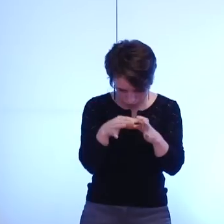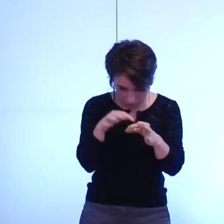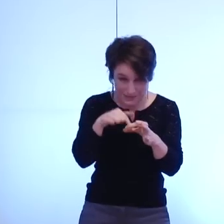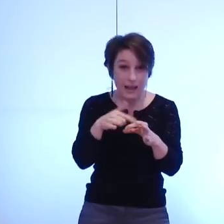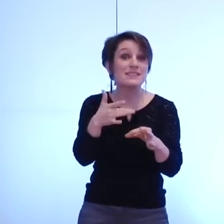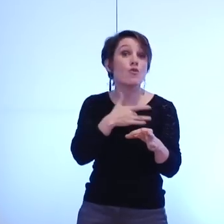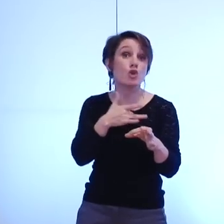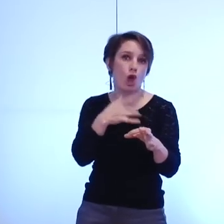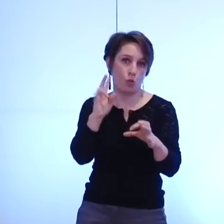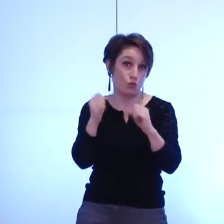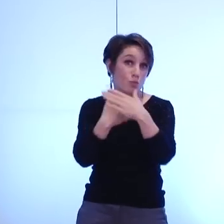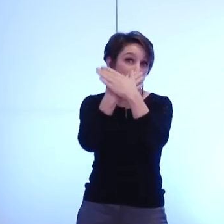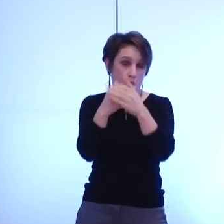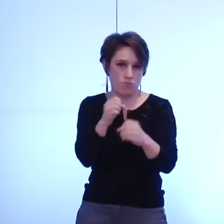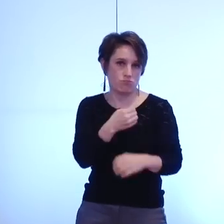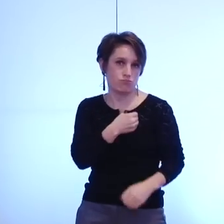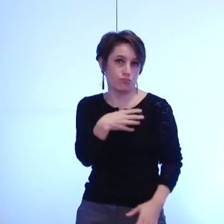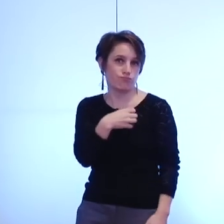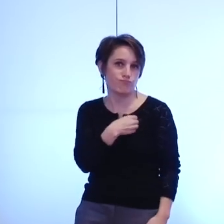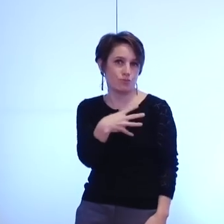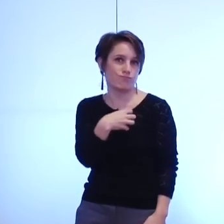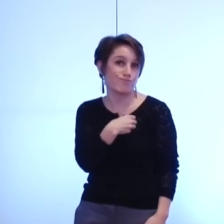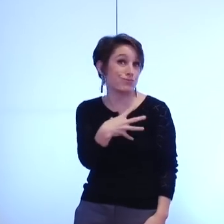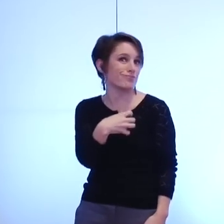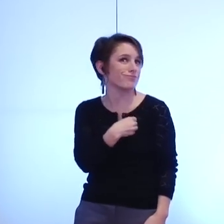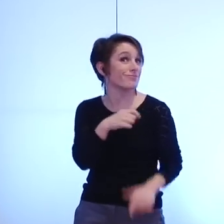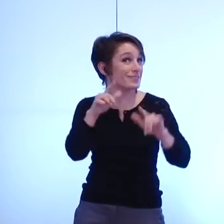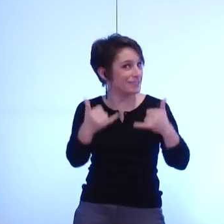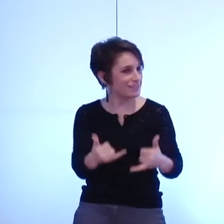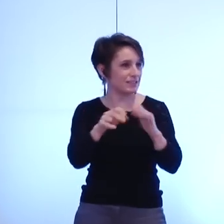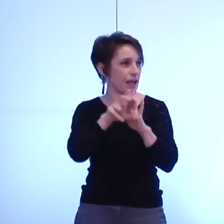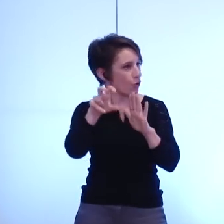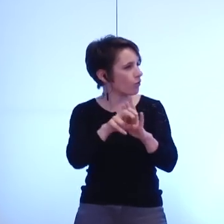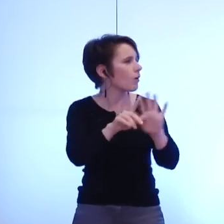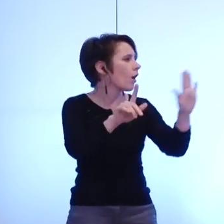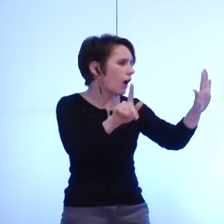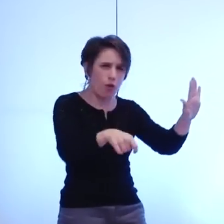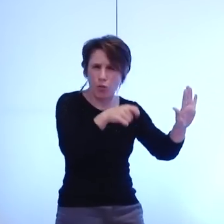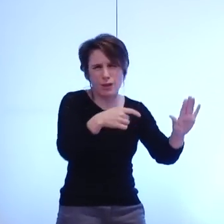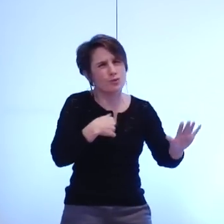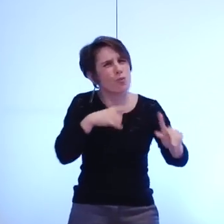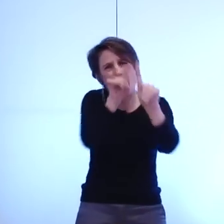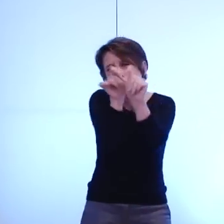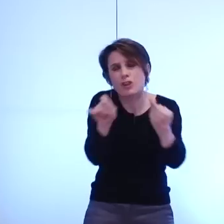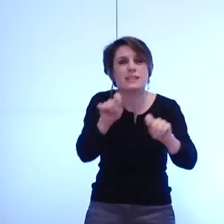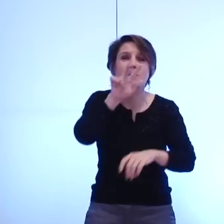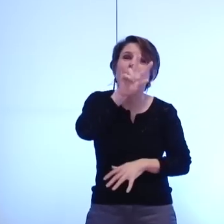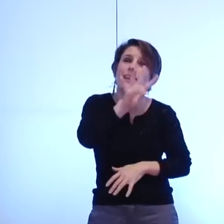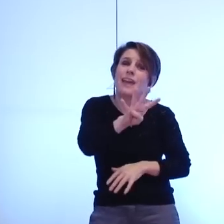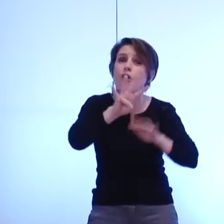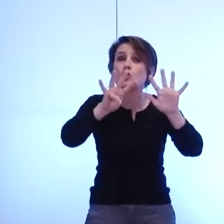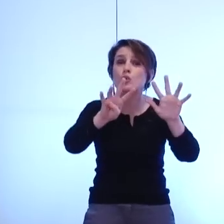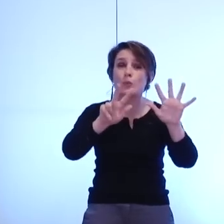et je le dis avec tout le respect dû aux 48 communes qui participent